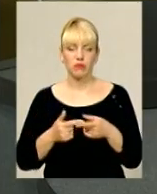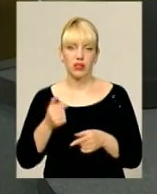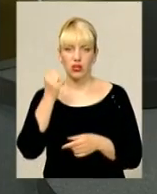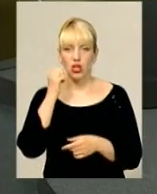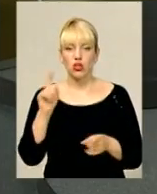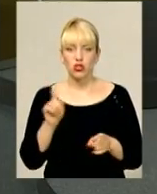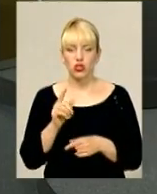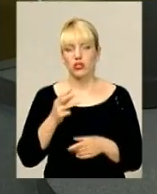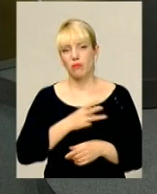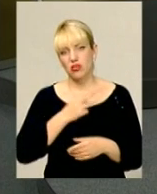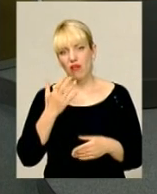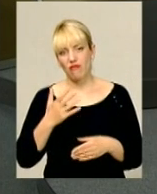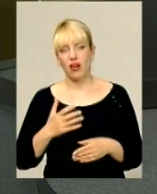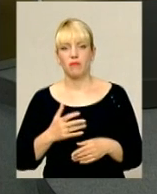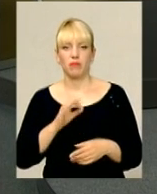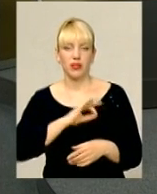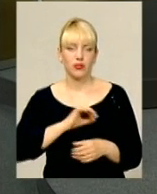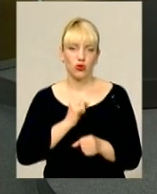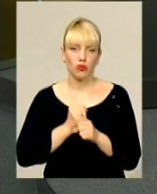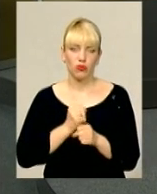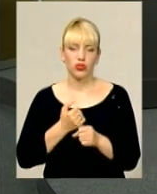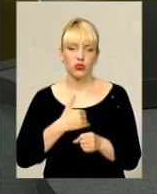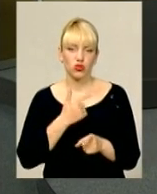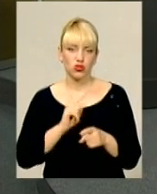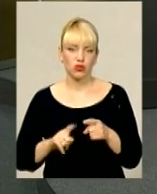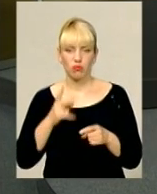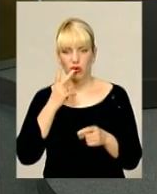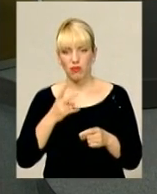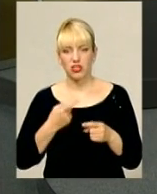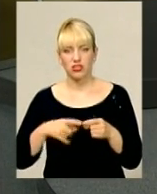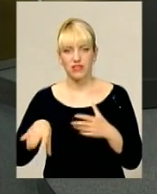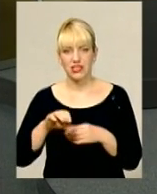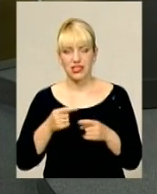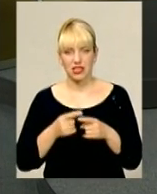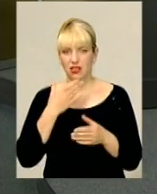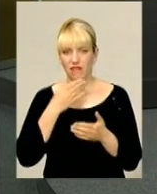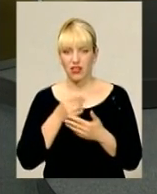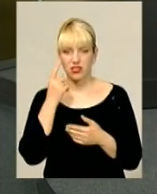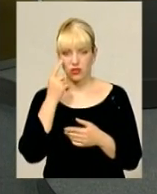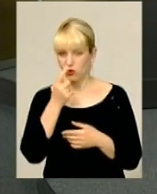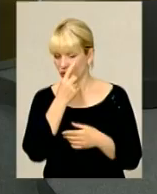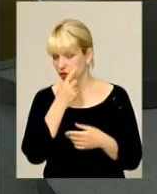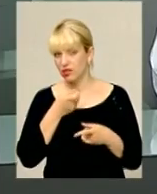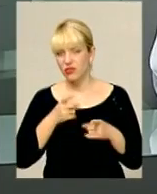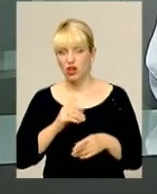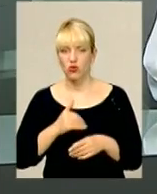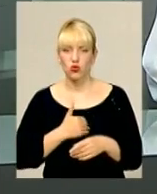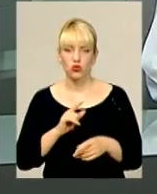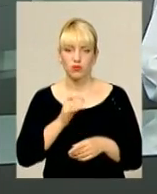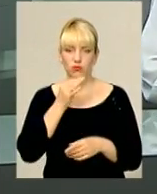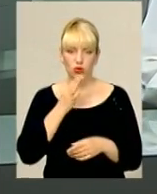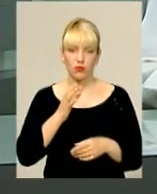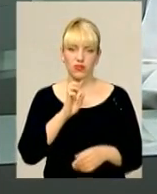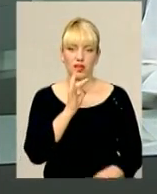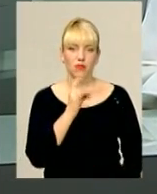ж, я вам бажаю плідної роботи і хочеться скоріше побачити все це на власні очі. І, звичайно, хочеться, щоб сподобався